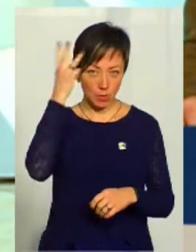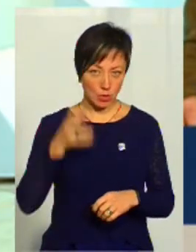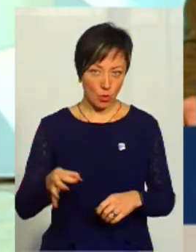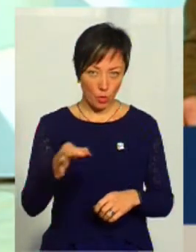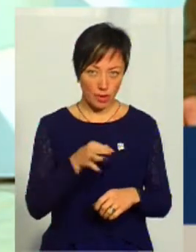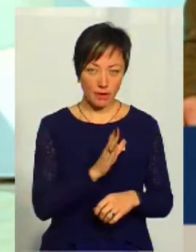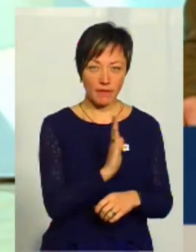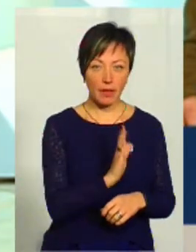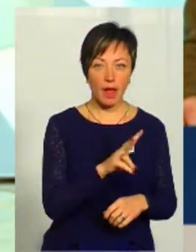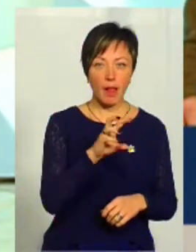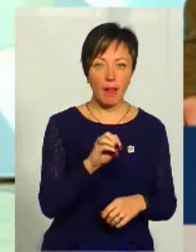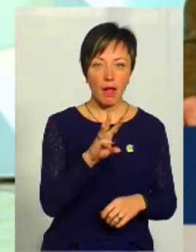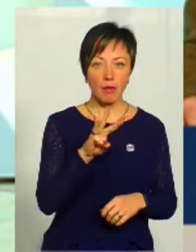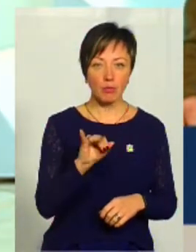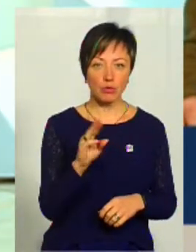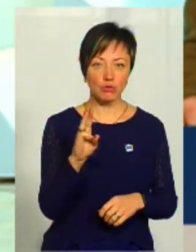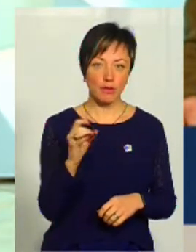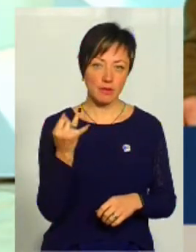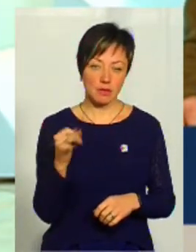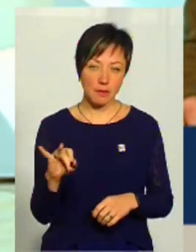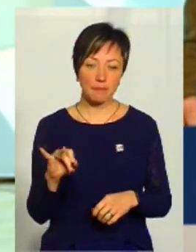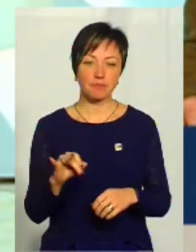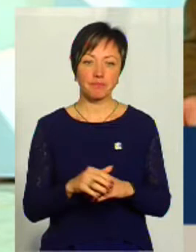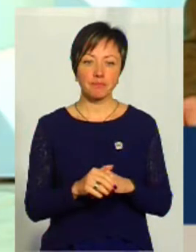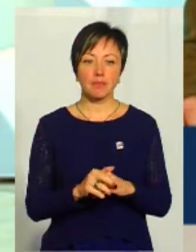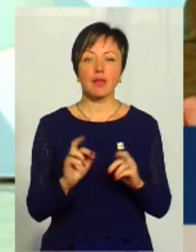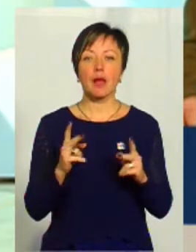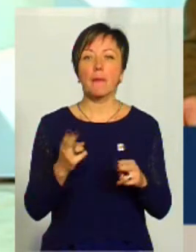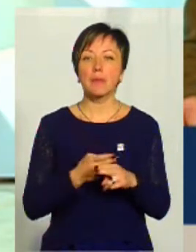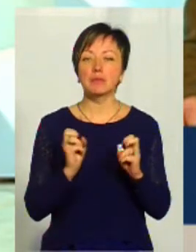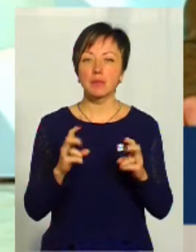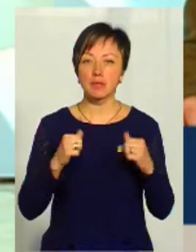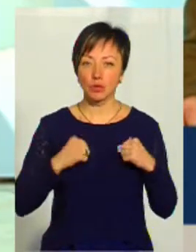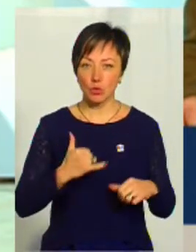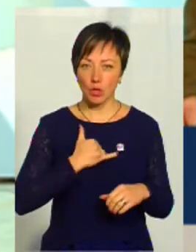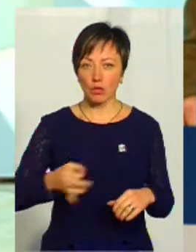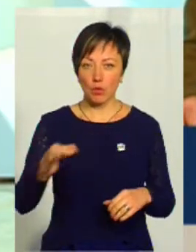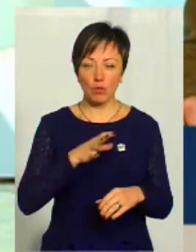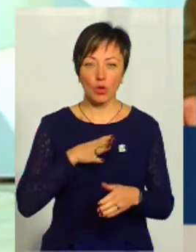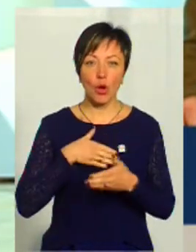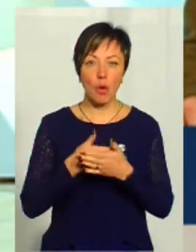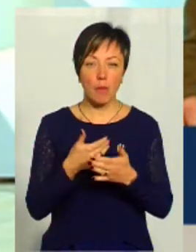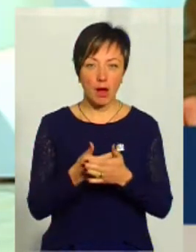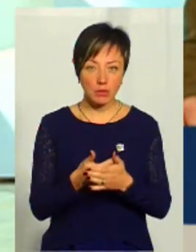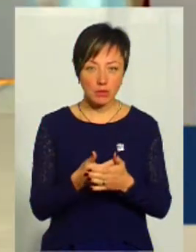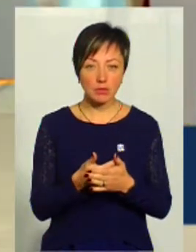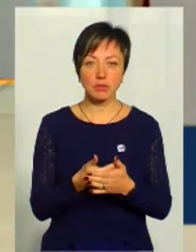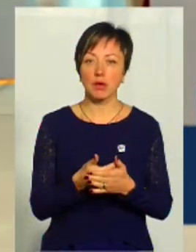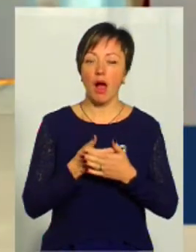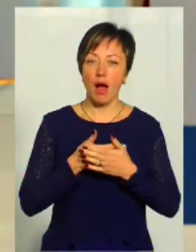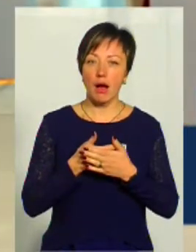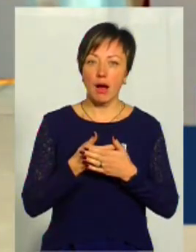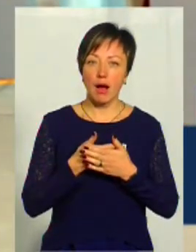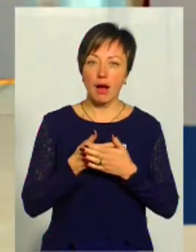Хмельницькій області Віталієм Лемішевським. І наскільки безпечно у нашому краї бути громадсько активним,